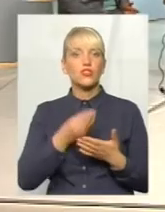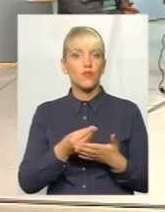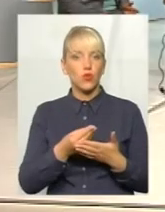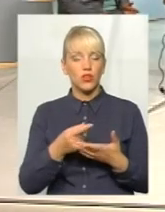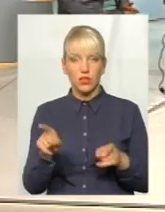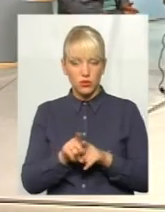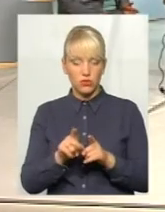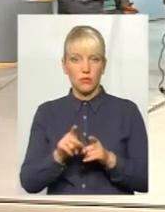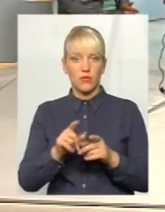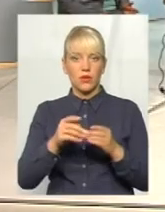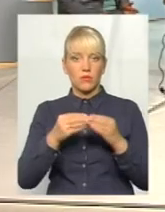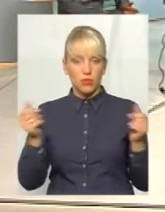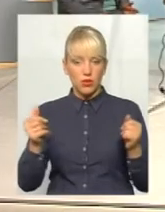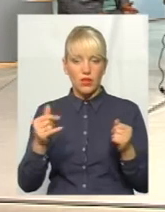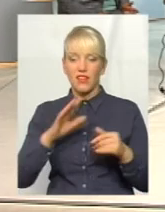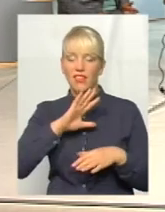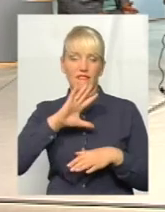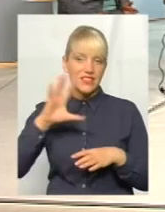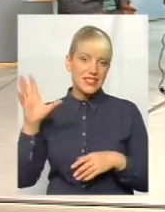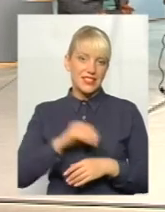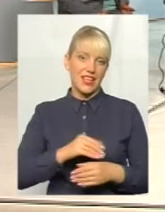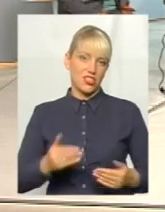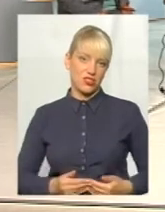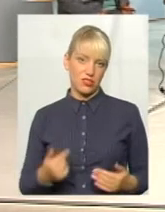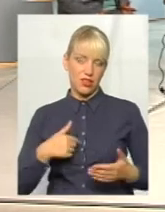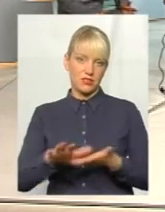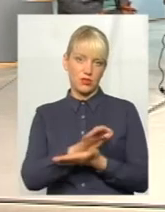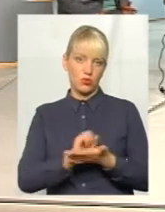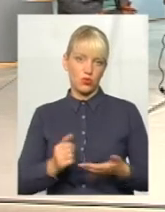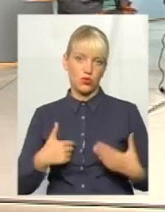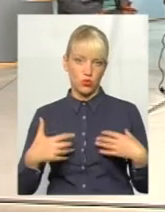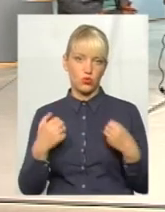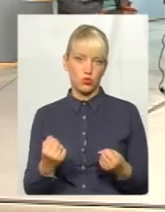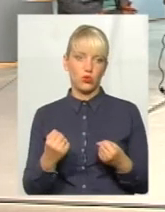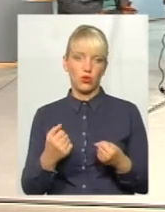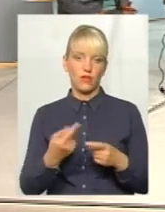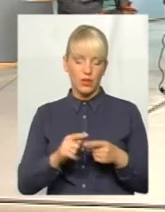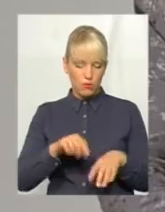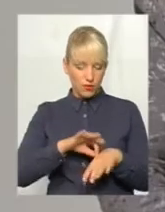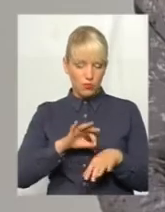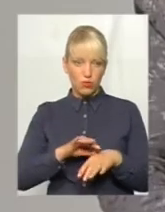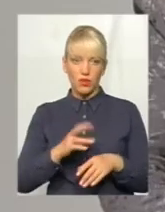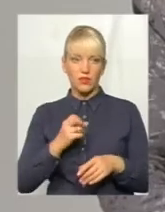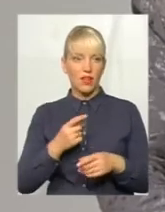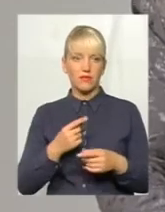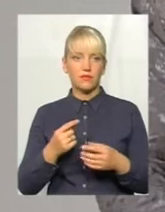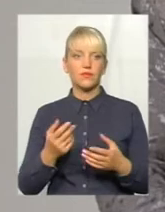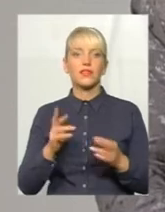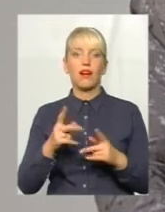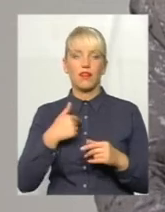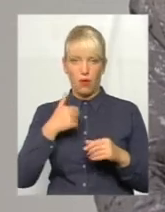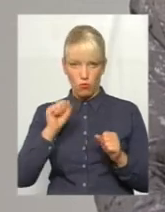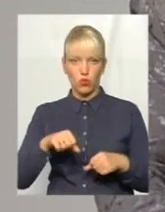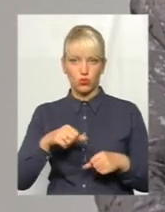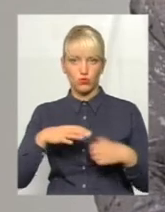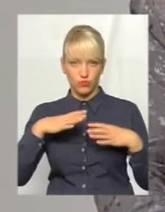на все, оставшуюся життя зі мною на віки. З тими болячками я не розминуся ніколи. Ну, як можу я змиритися